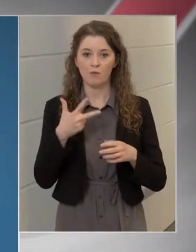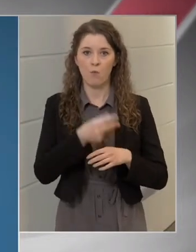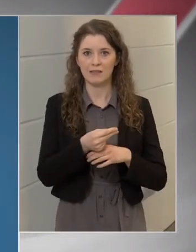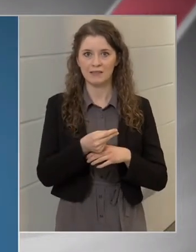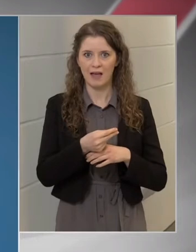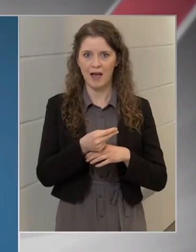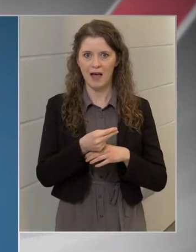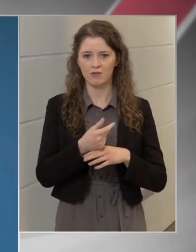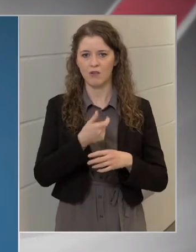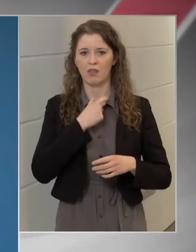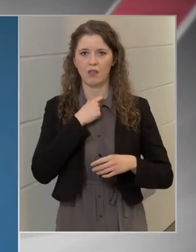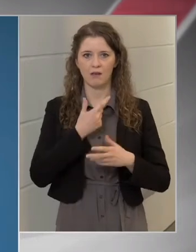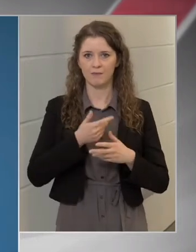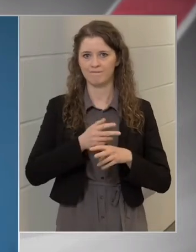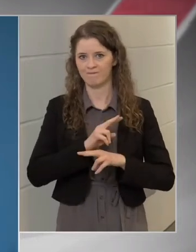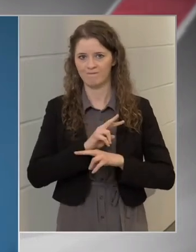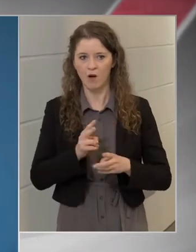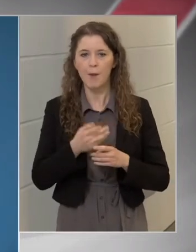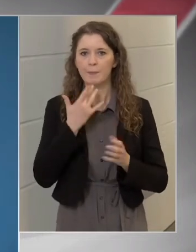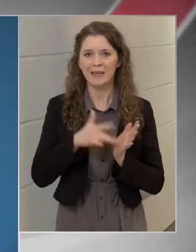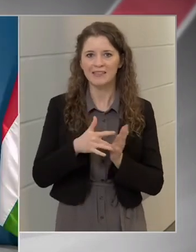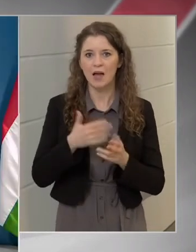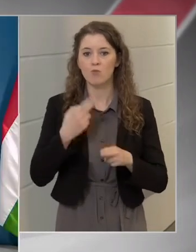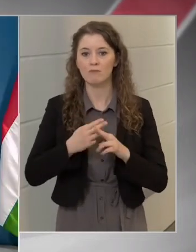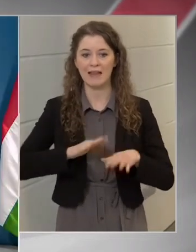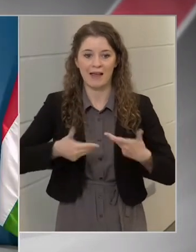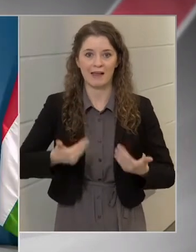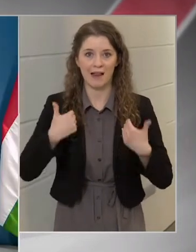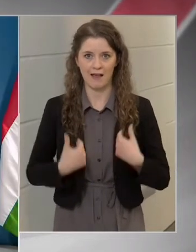ütközik, mondjuk betegség miatt, mi a teendő?